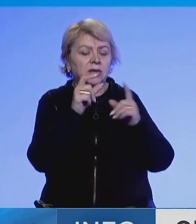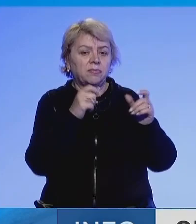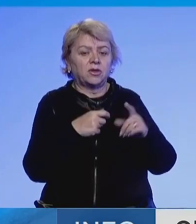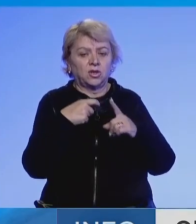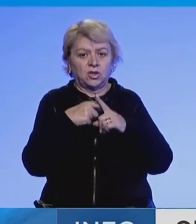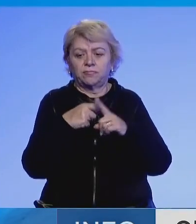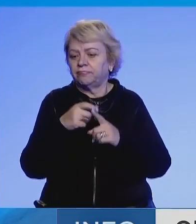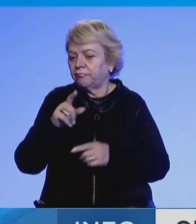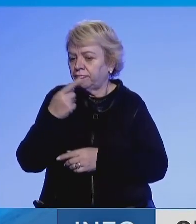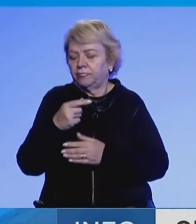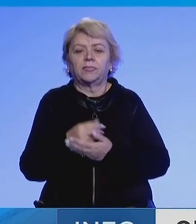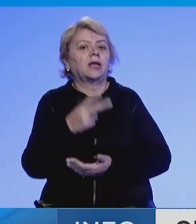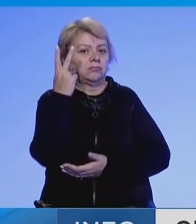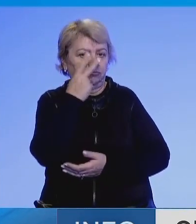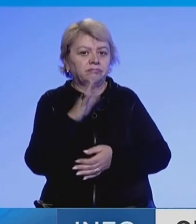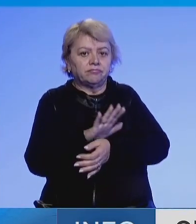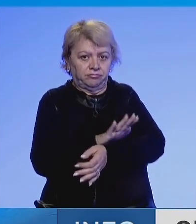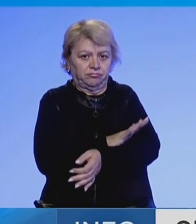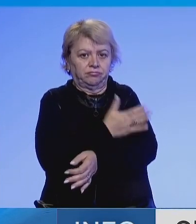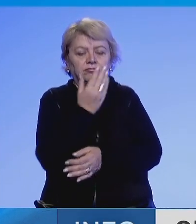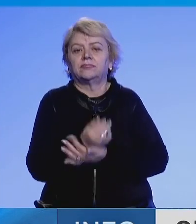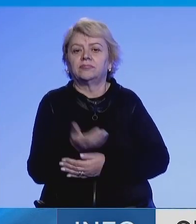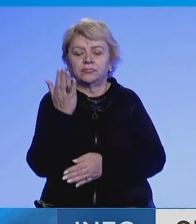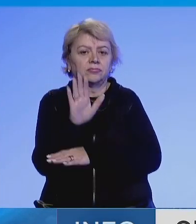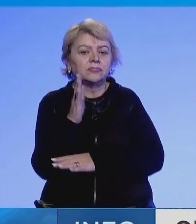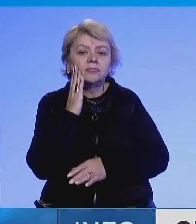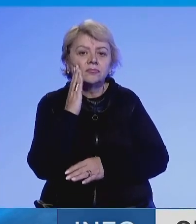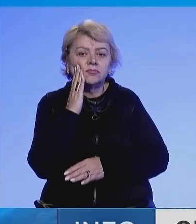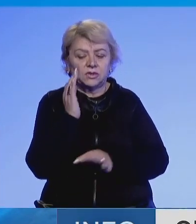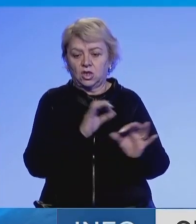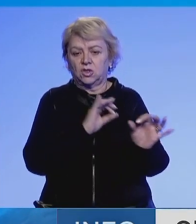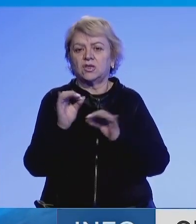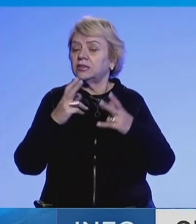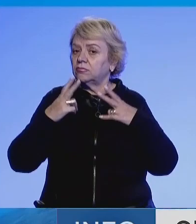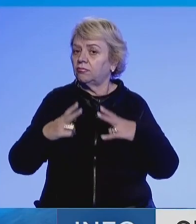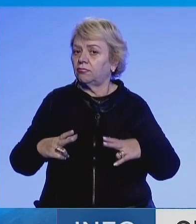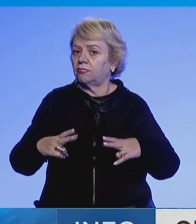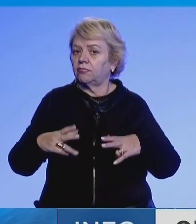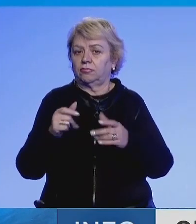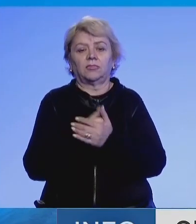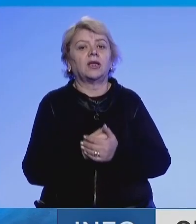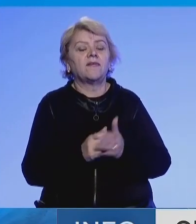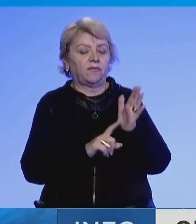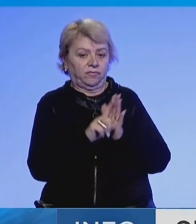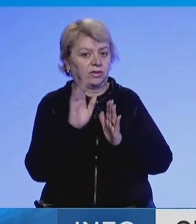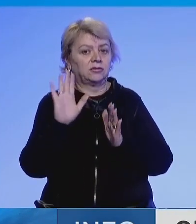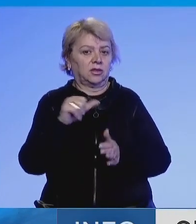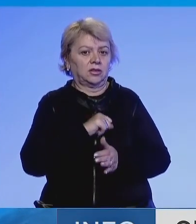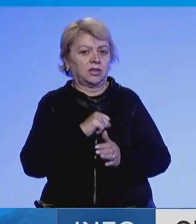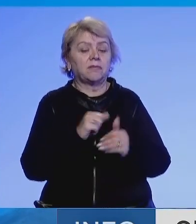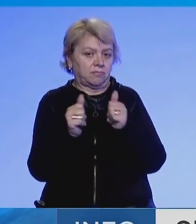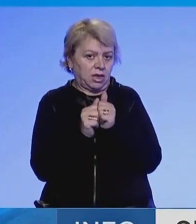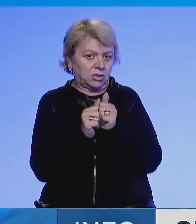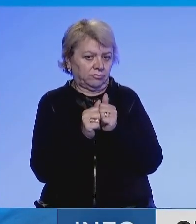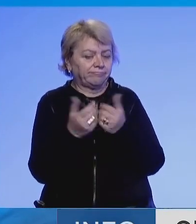tha për të kënë se e kuptojnë shqecimin e diplomatit Amerikan për sigurin dhe pacen, pas jatoja në vlera dhe interesi për bashkët,